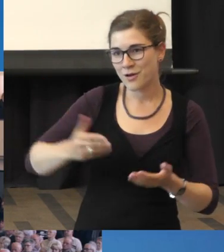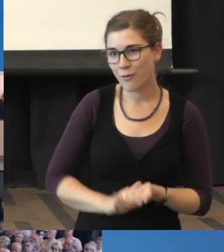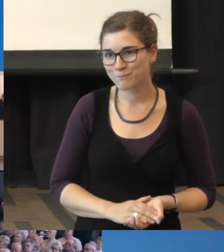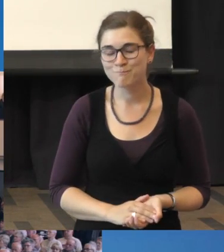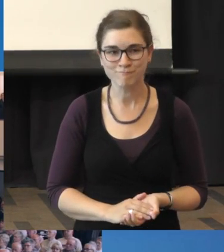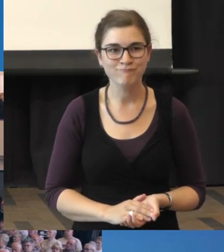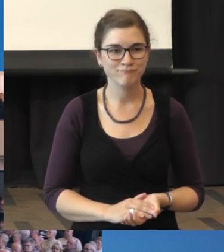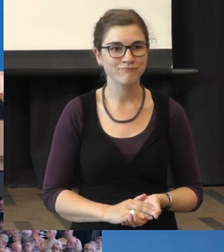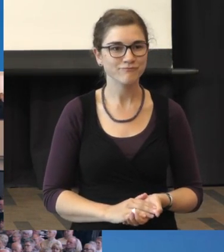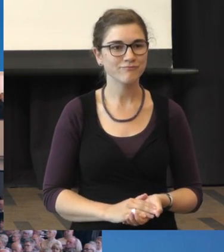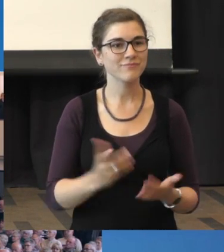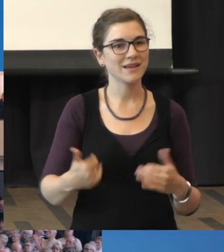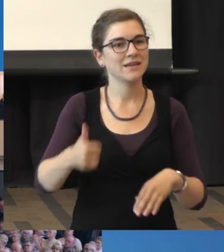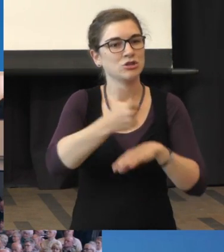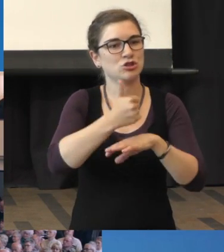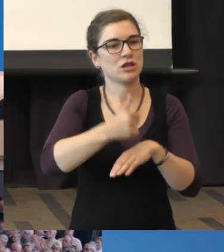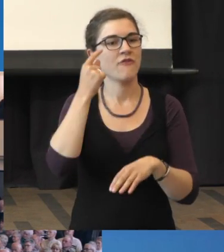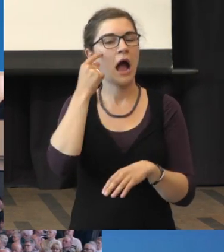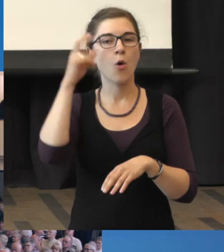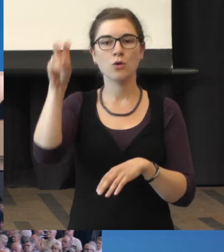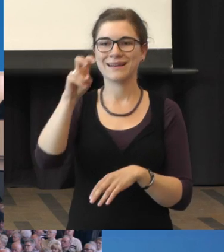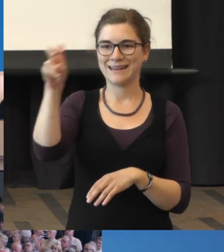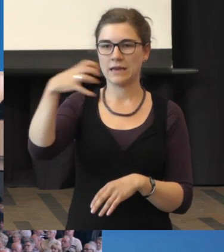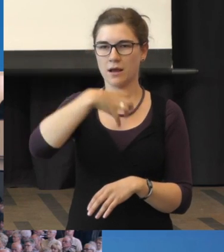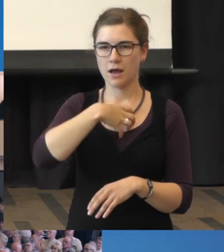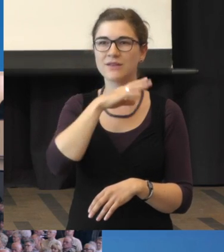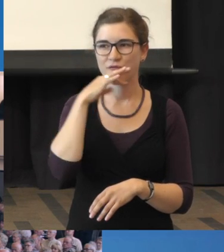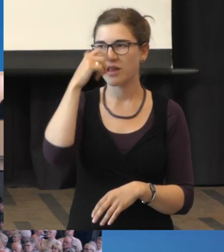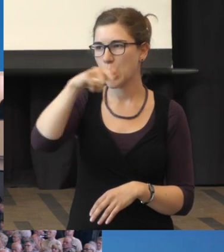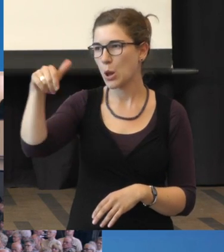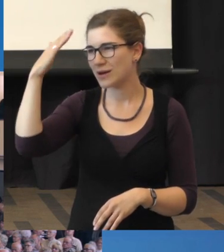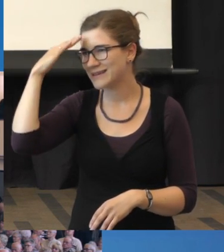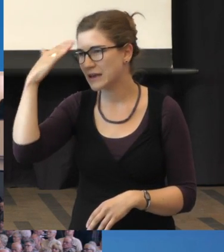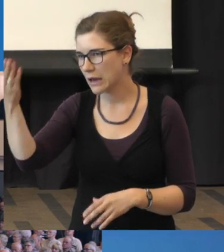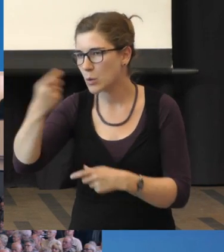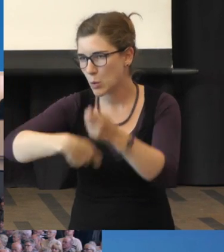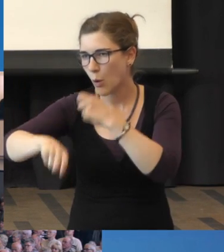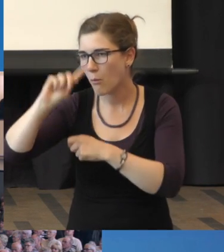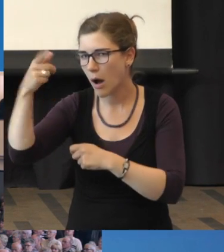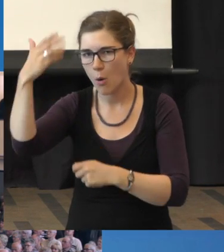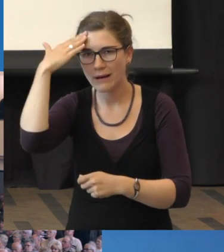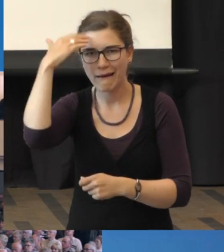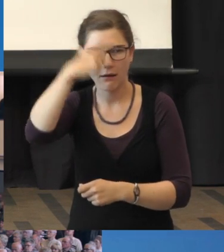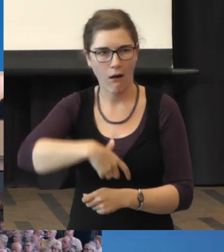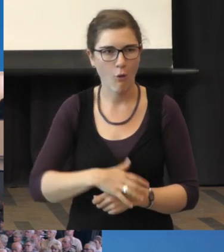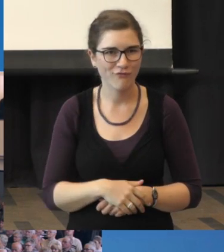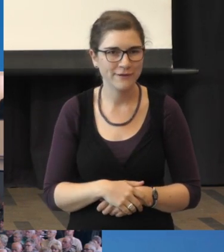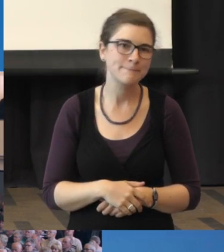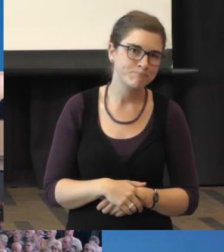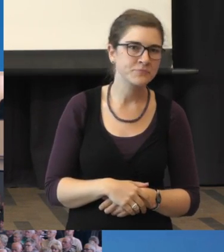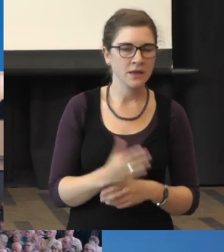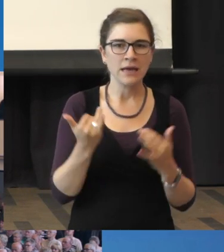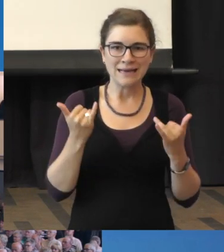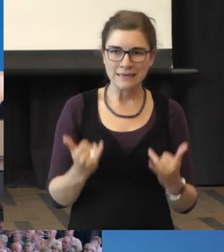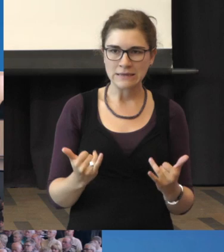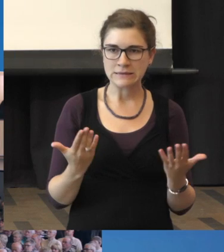Ich bin der Chef der Augenklinik in Kassel. Viele kenne ich und kennen vielleicht auch mich. Und ich möchte Ihnen jetzt, bevor